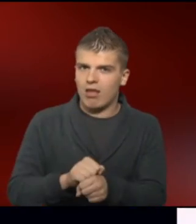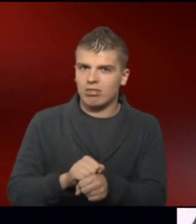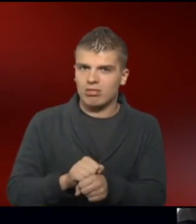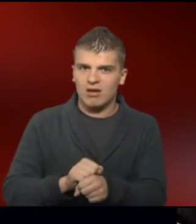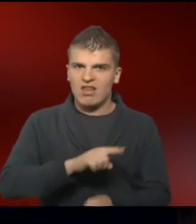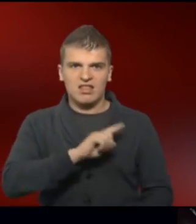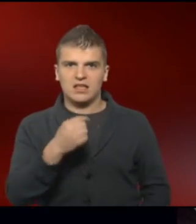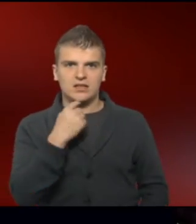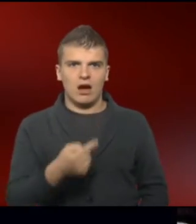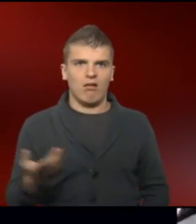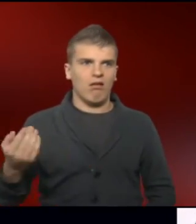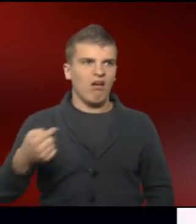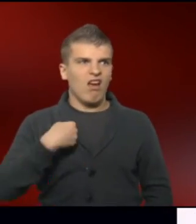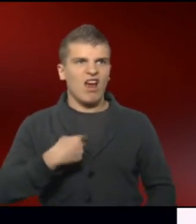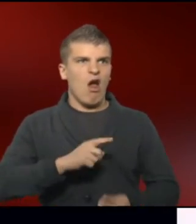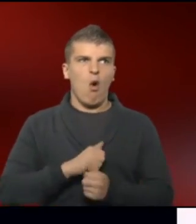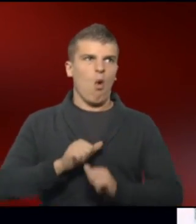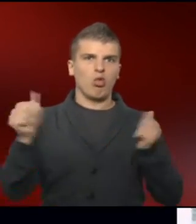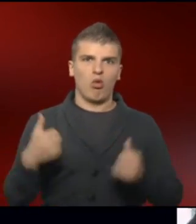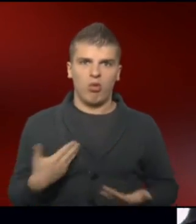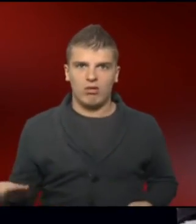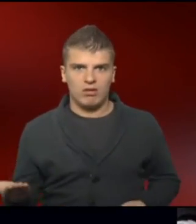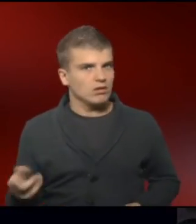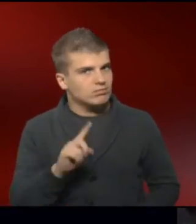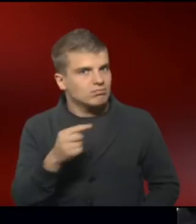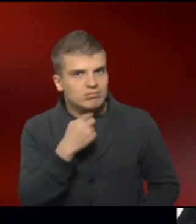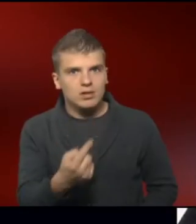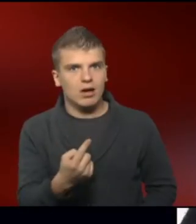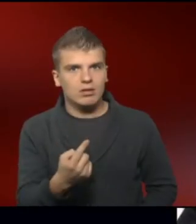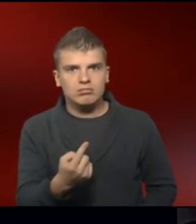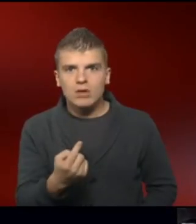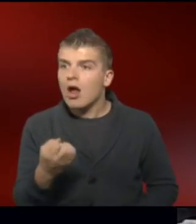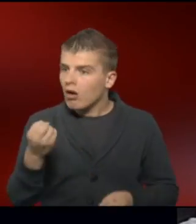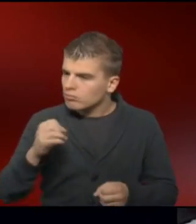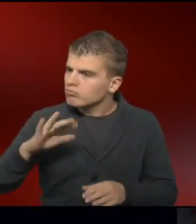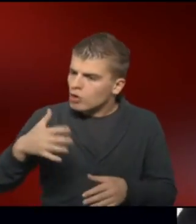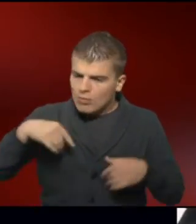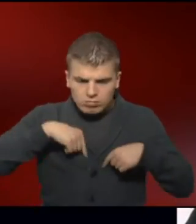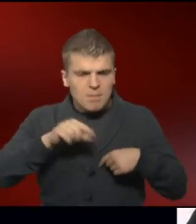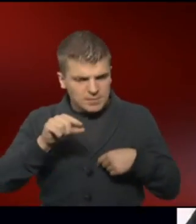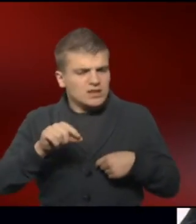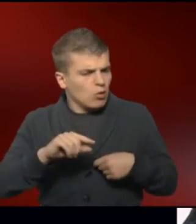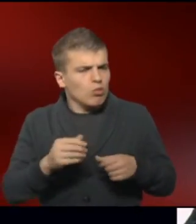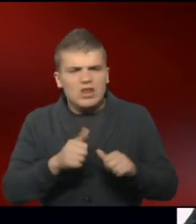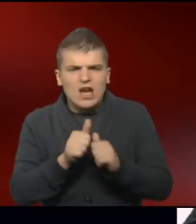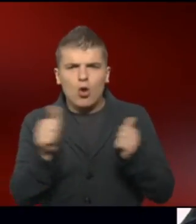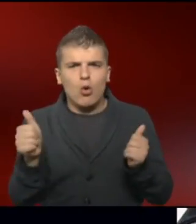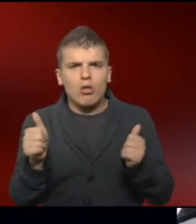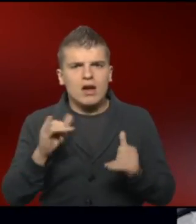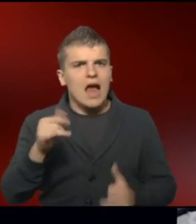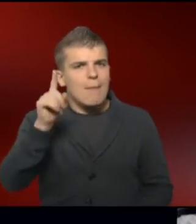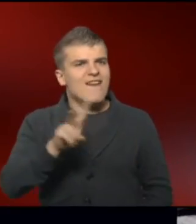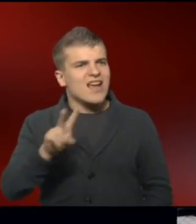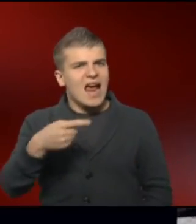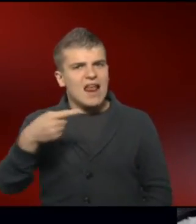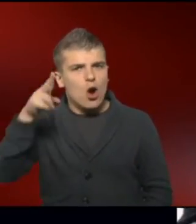nicht damit auf und sagen, ich bin ein unglücklicher Mensch. Sie haben Teile, die sind vielleicht unglücklich, weil es ihnen nicht gut geht. Aber Verena Günnel sagt,